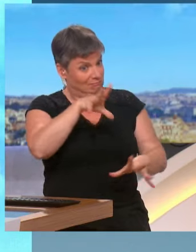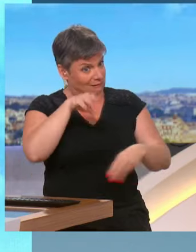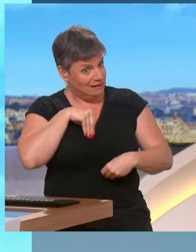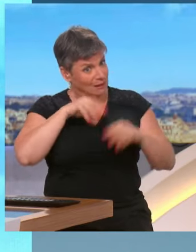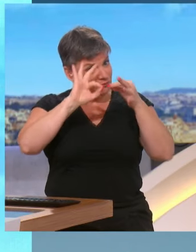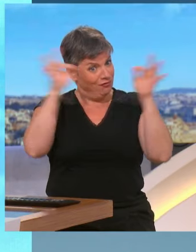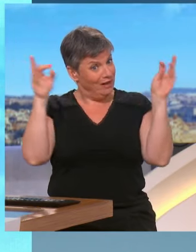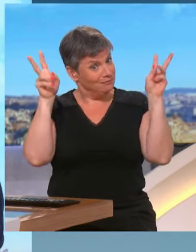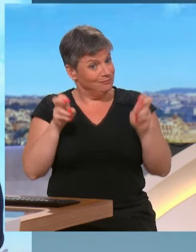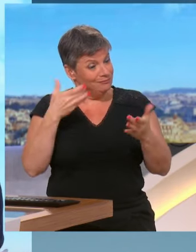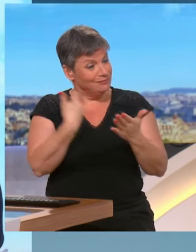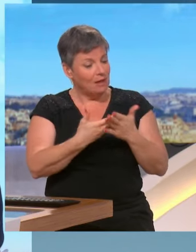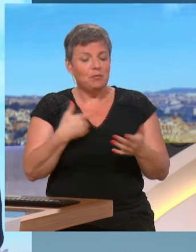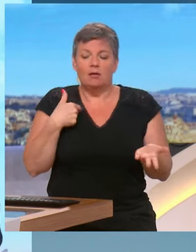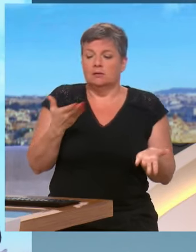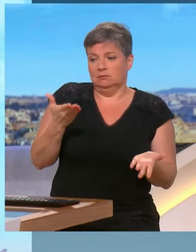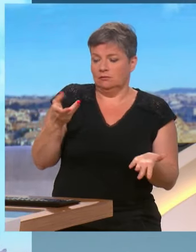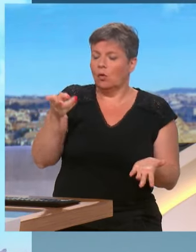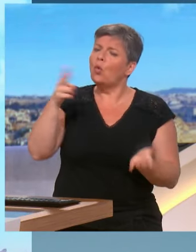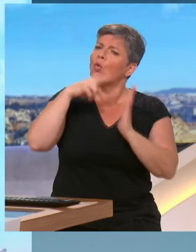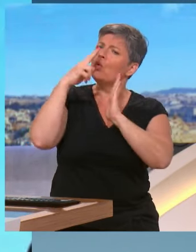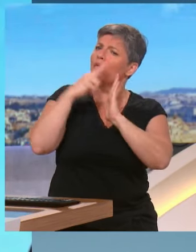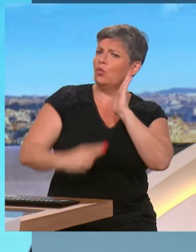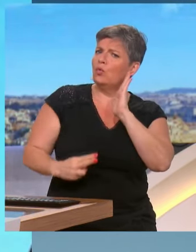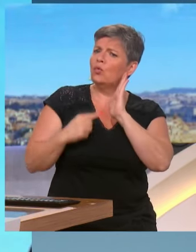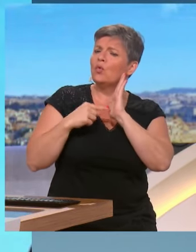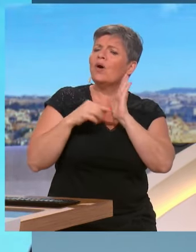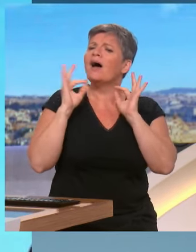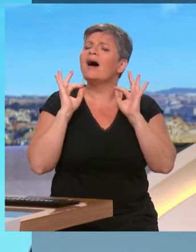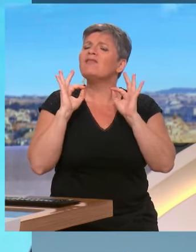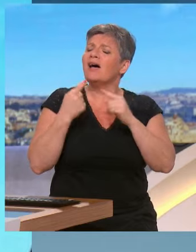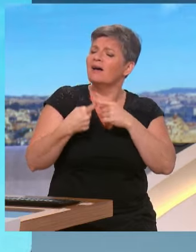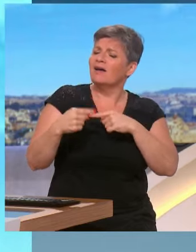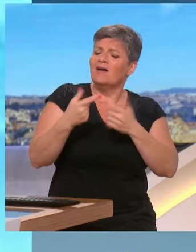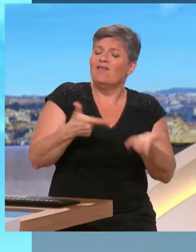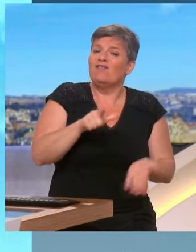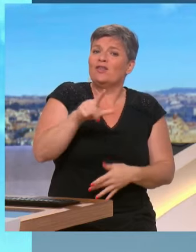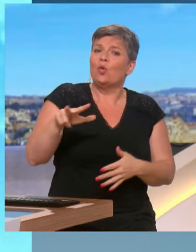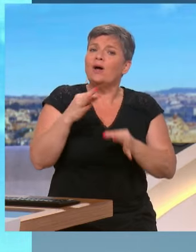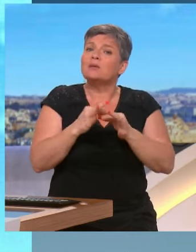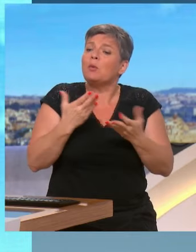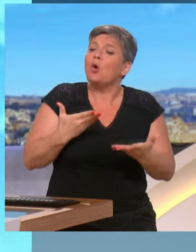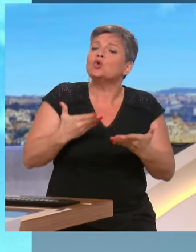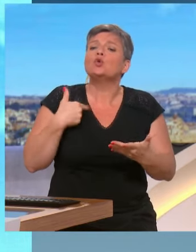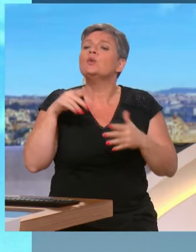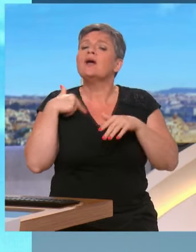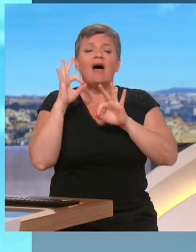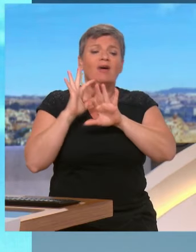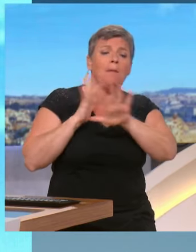ce type de slogan ? Monsieur Wittenberg, est-ce que vous avez lu l'appel à la marche du 23 septembre d'aujourd'hui ? J'imagine que vous l'avez lu.